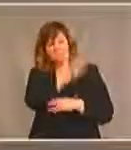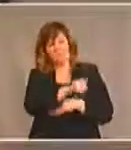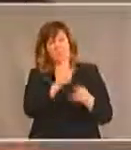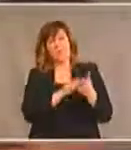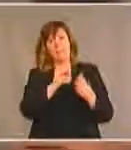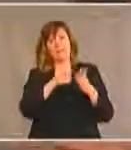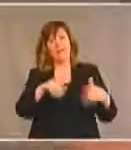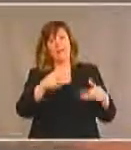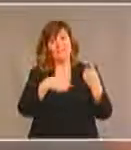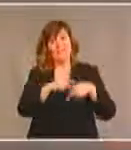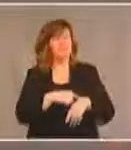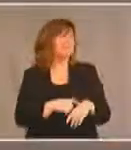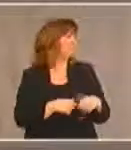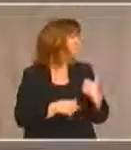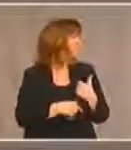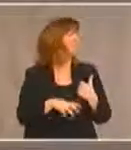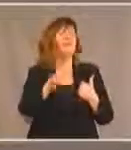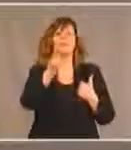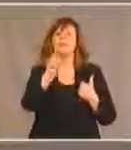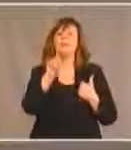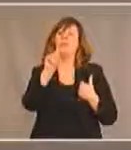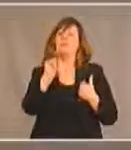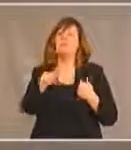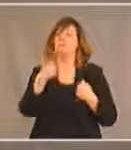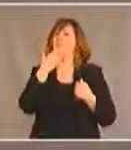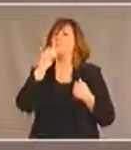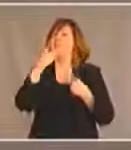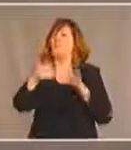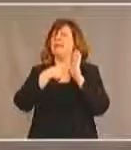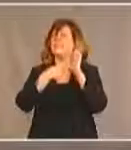je peux vous donner un très bon exemple à Ghana-Waqi juste à l'extérieur de Montréal